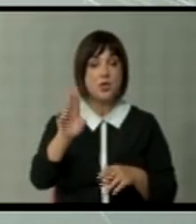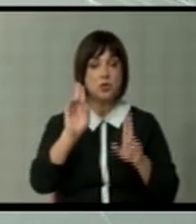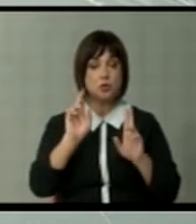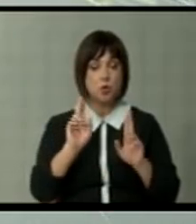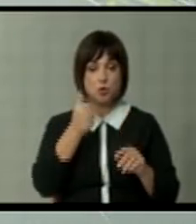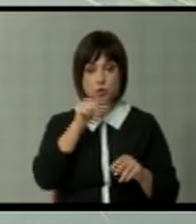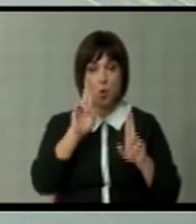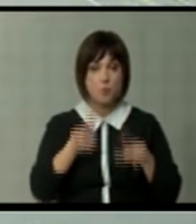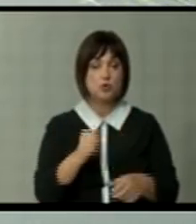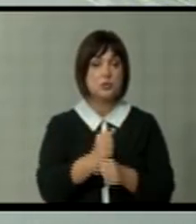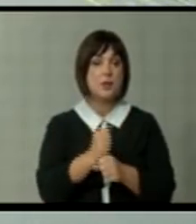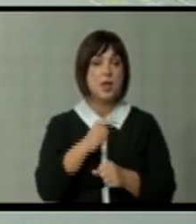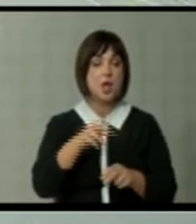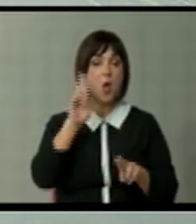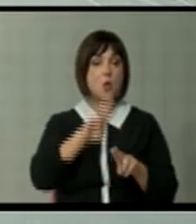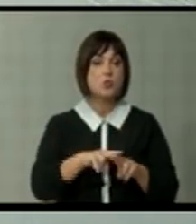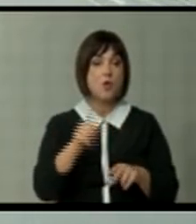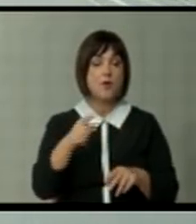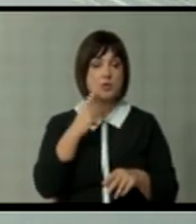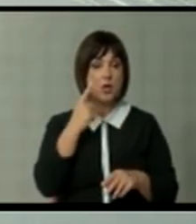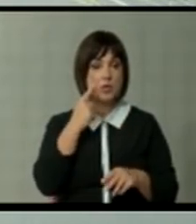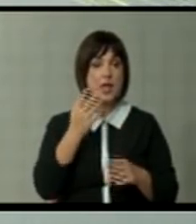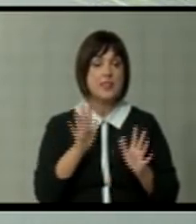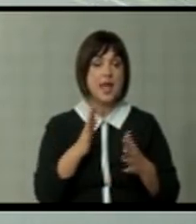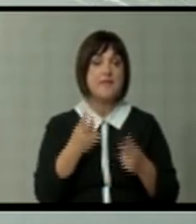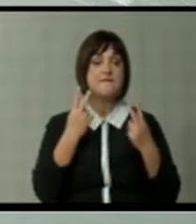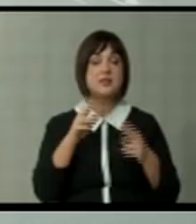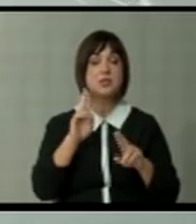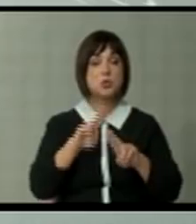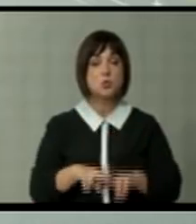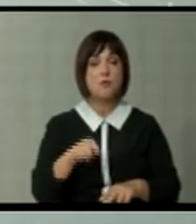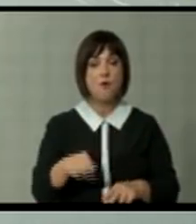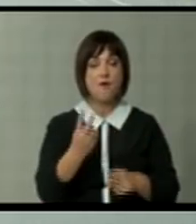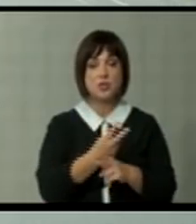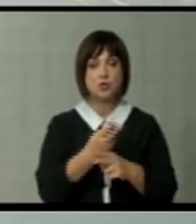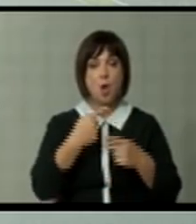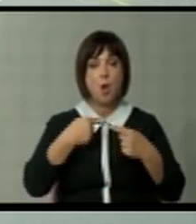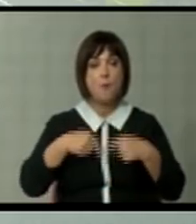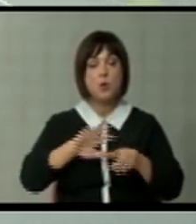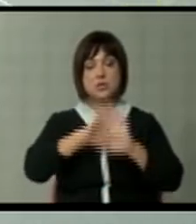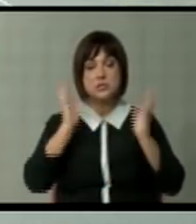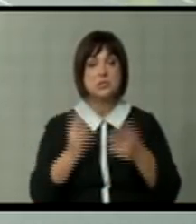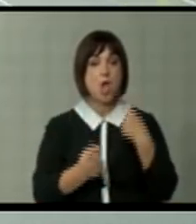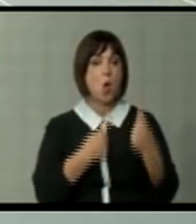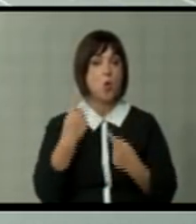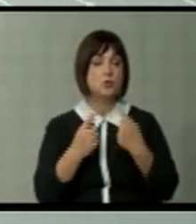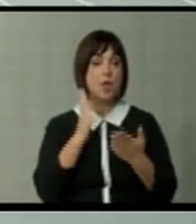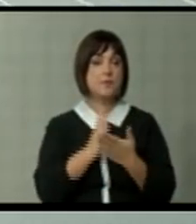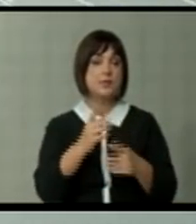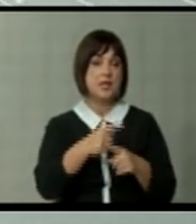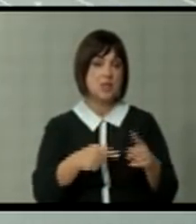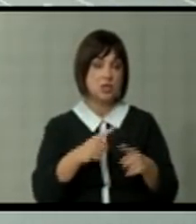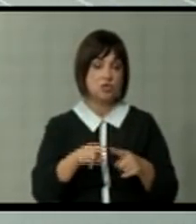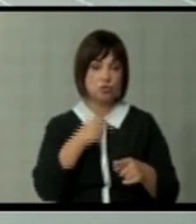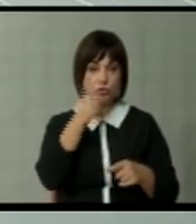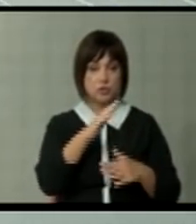е да направите една разумна одлука, да ли вреди да се остане во оваа држава, поклеј сите услови, за да бидете дело од нешто